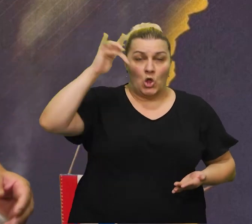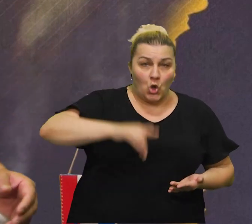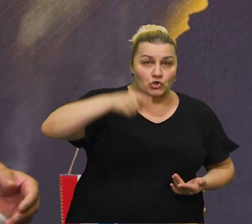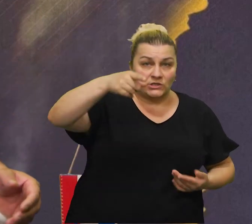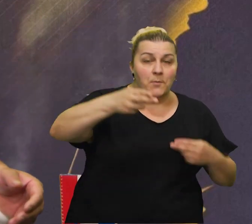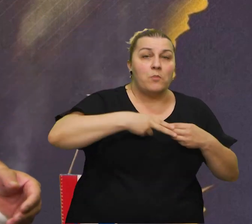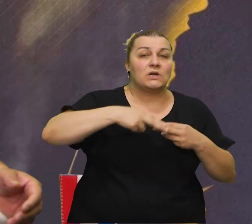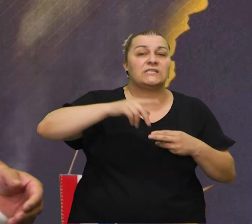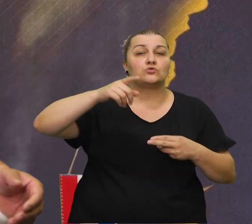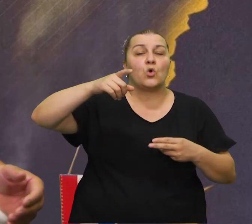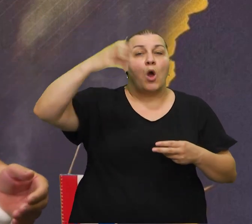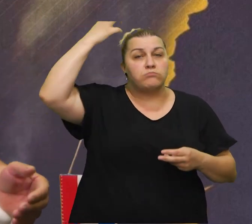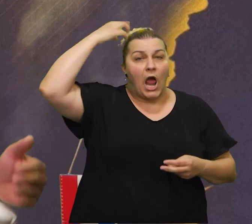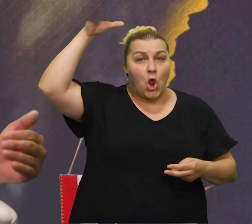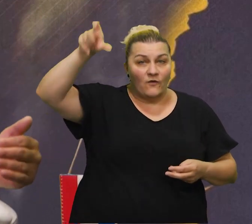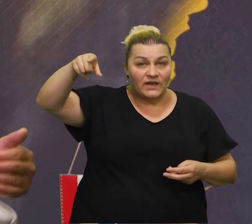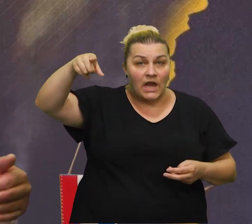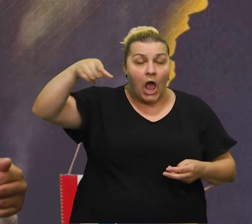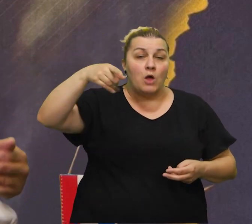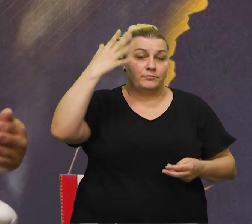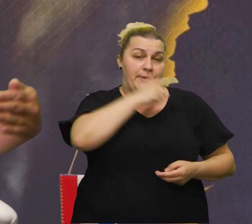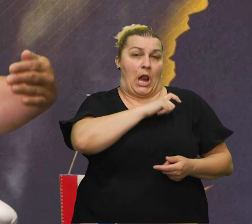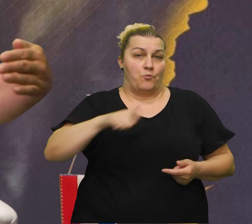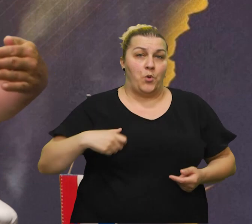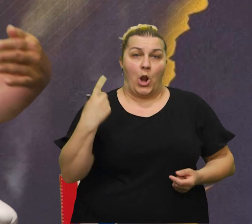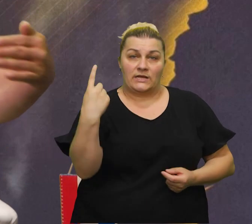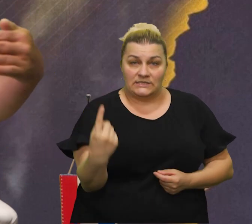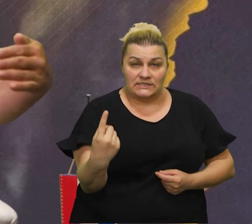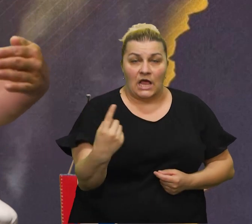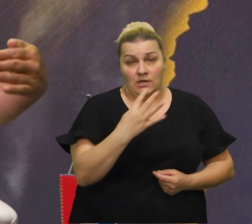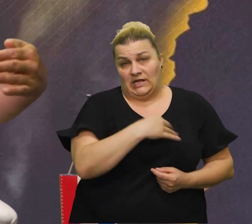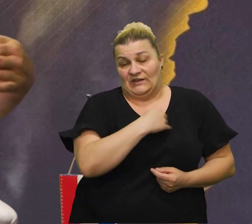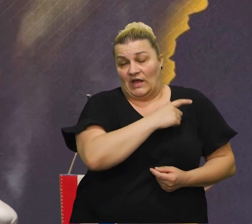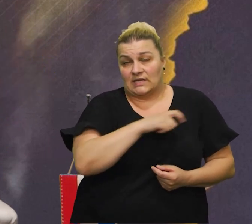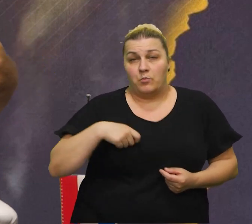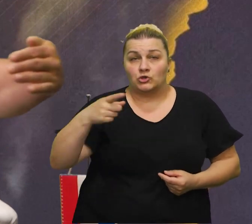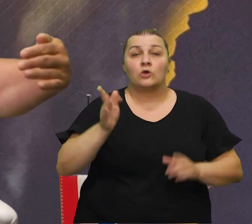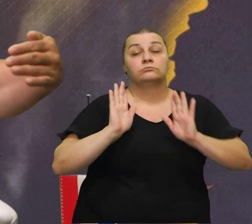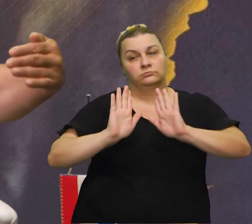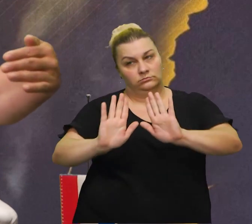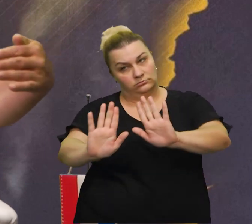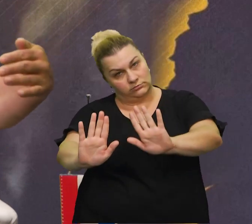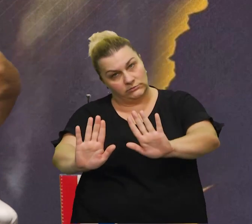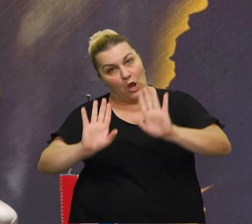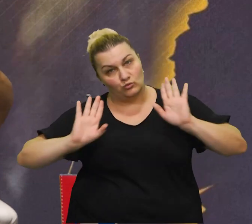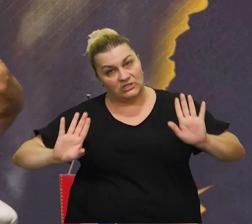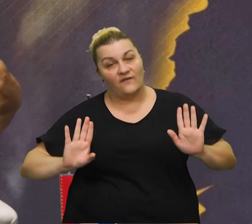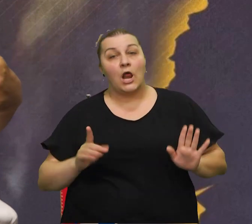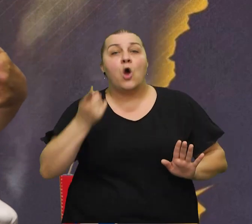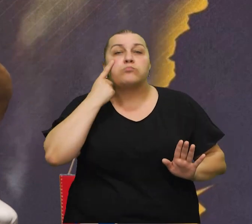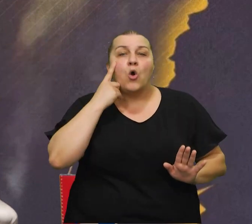došli ispred zgrade Banovne, tu je bila policija koja je, naša hrvatska policija koja je to zaustavila, nekako je